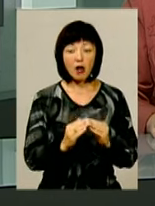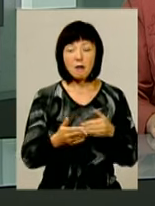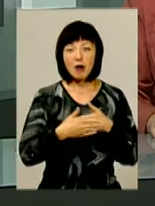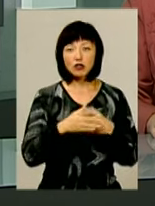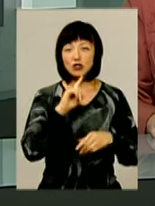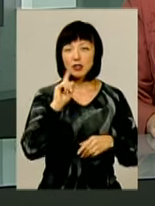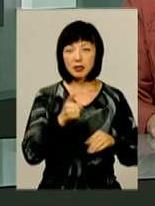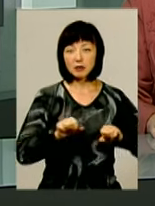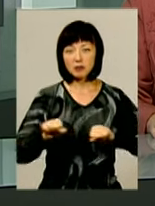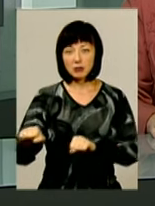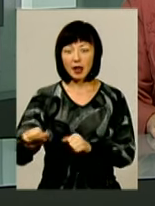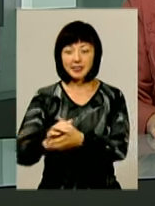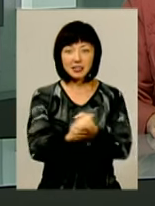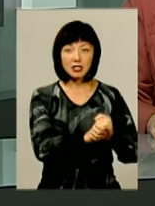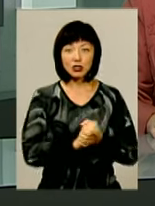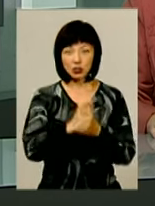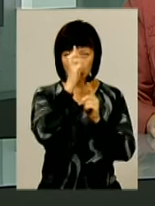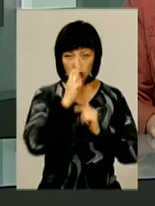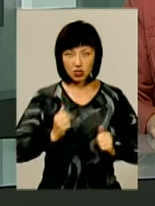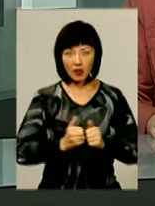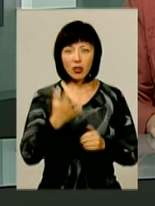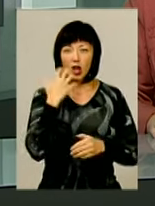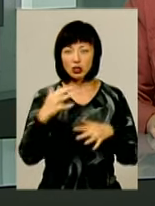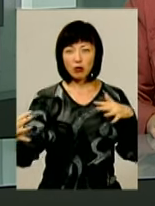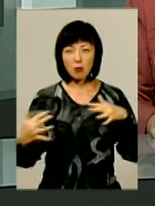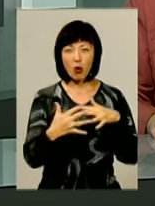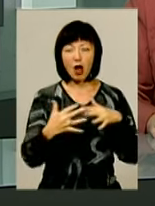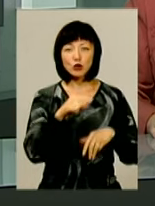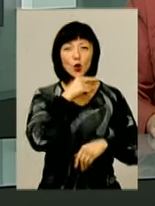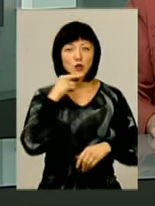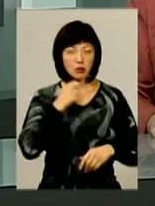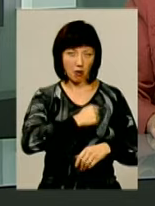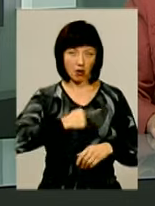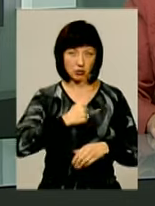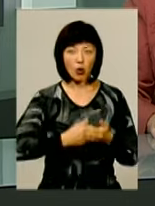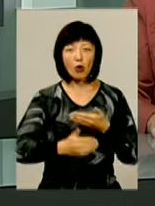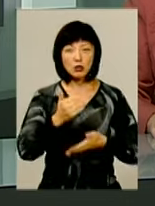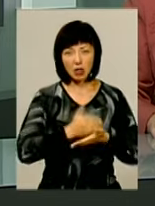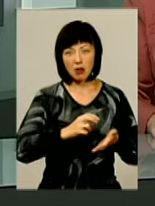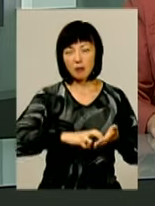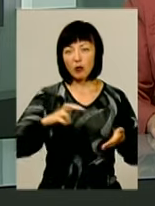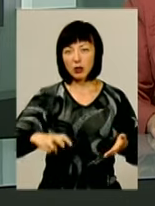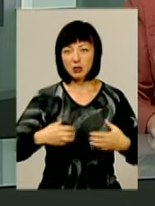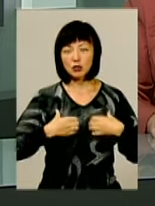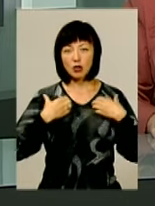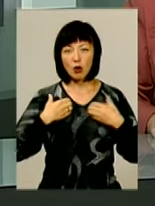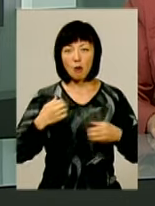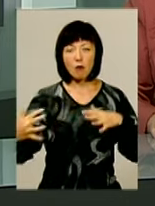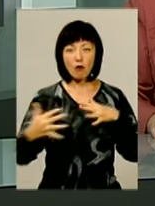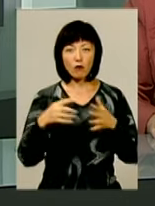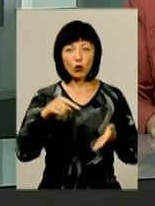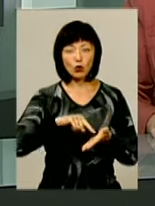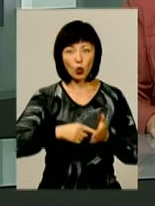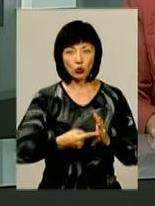рік вони відстоювали цілісність держави в найгарячіших боях із російським агресором. Останніми покидали найпекельнішу бойову точку –